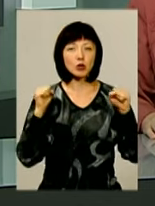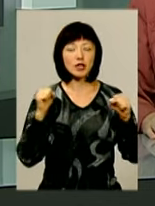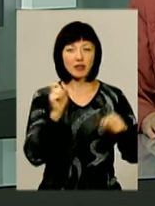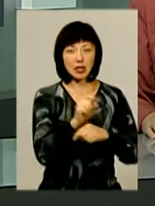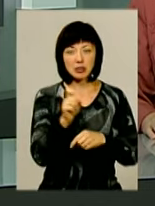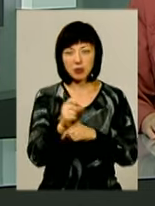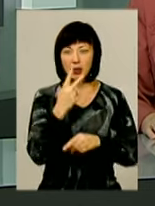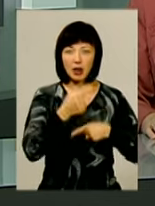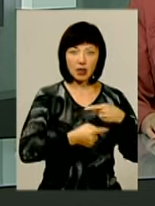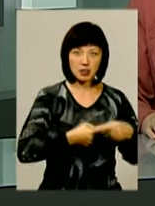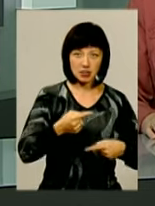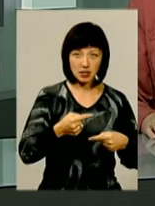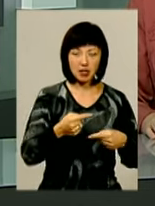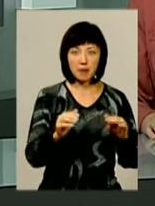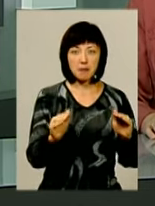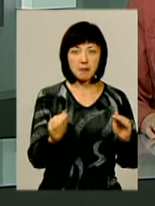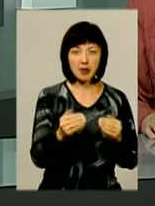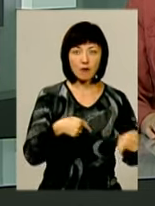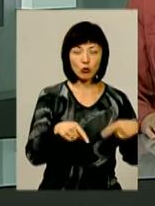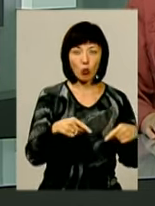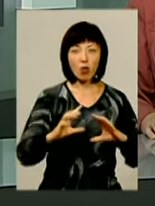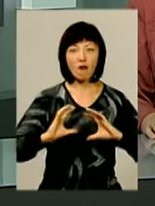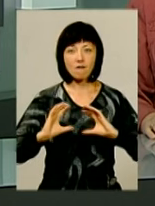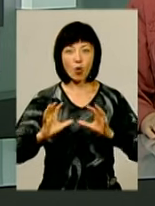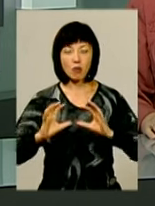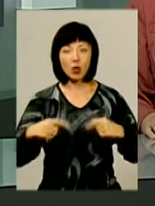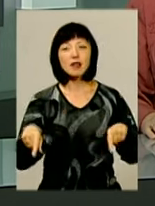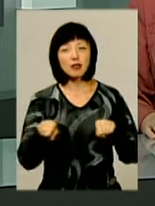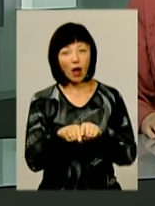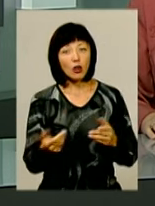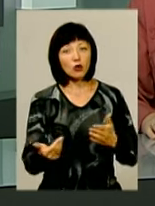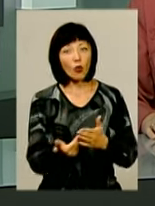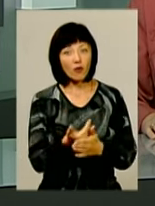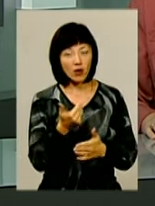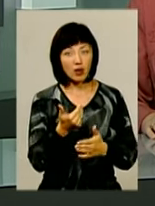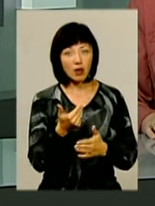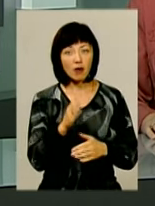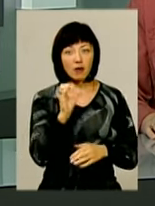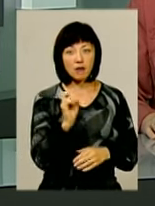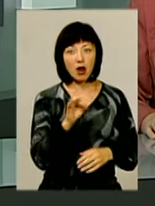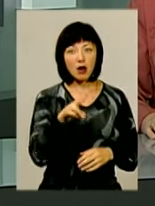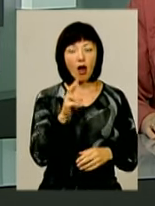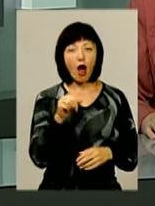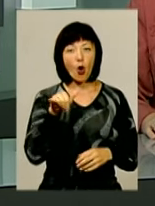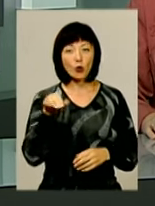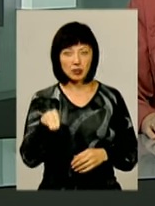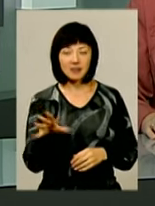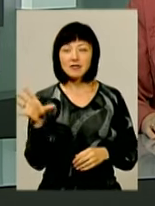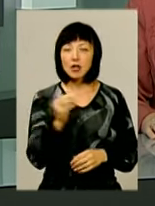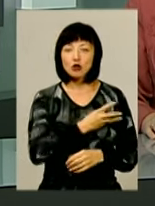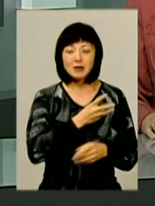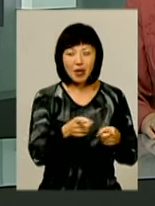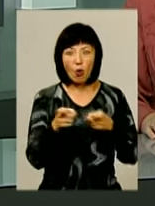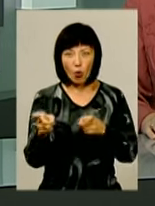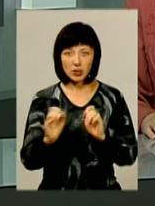дисциплін – традиційних, як то мініфутбол та волейбол, так і відносно нових, зокрема воркаут. Все, аби заохотити